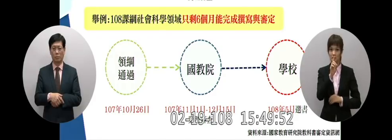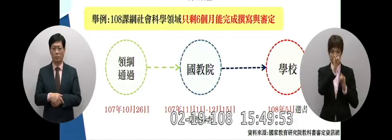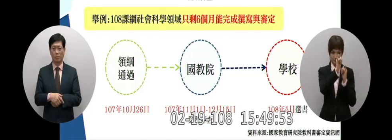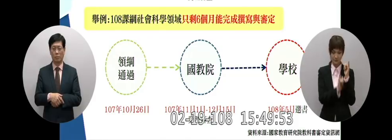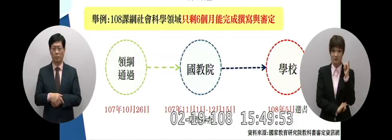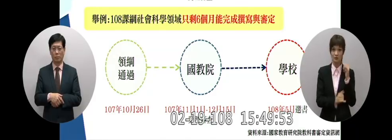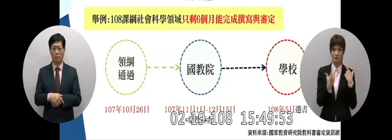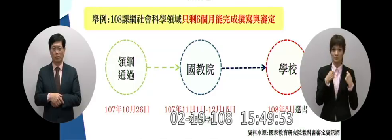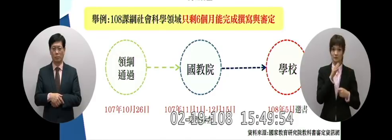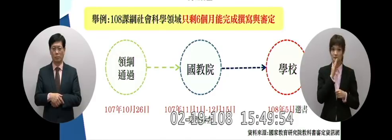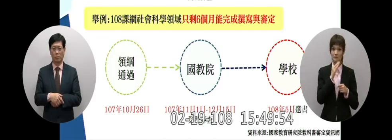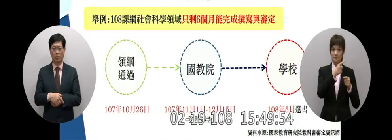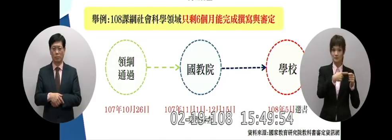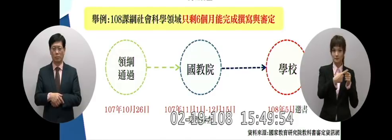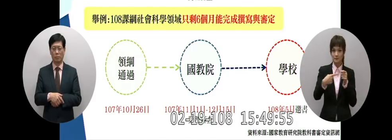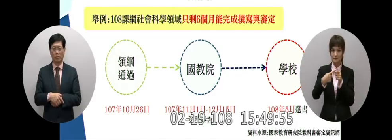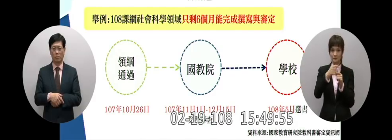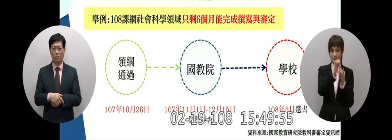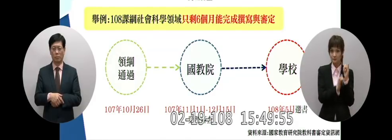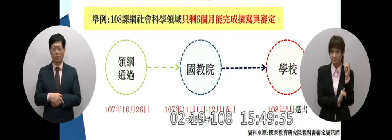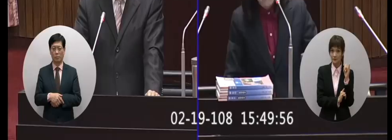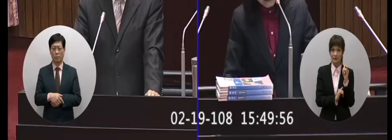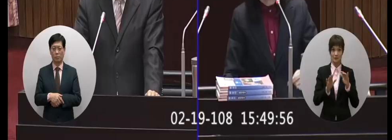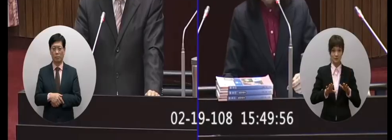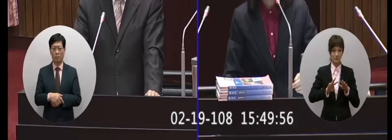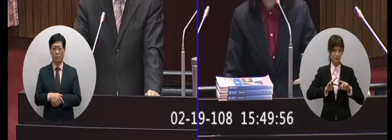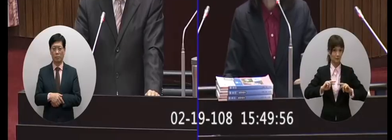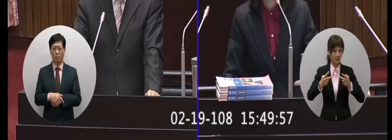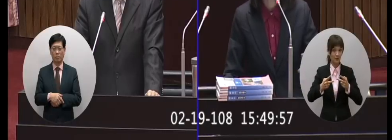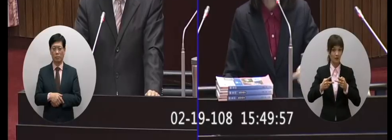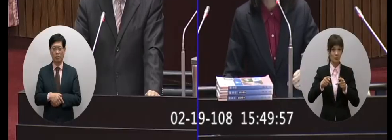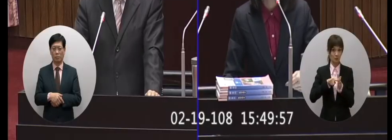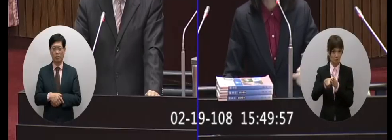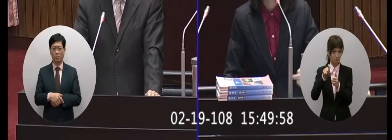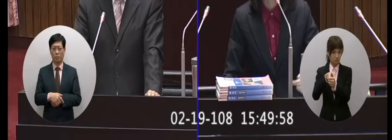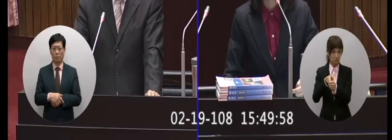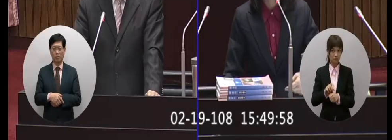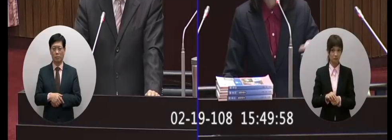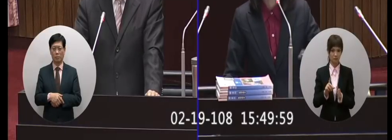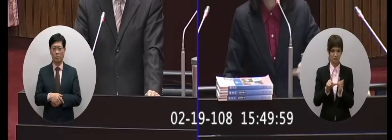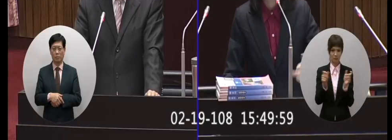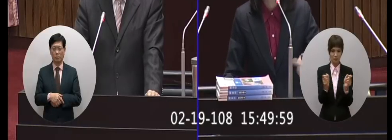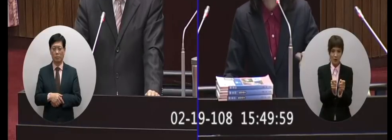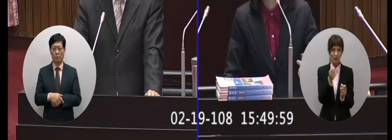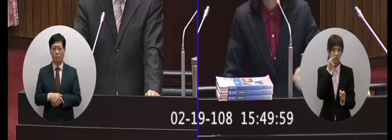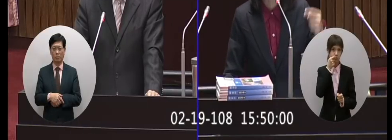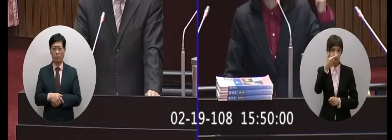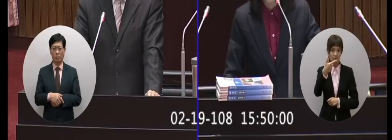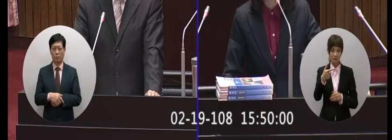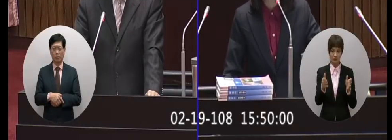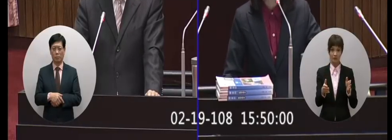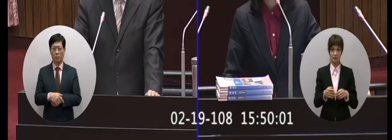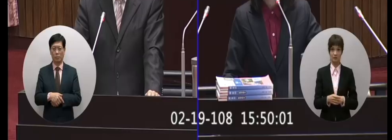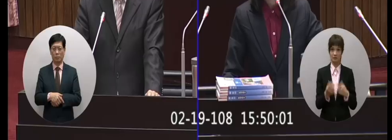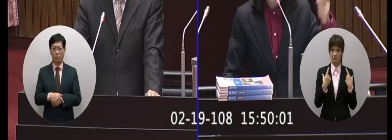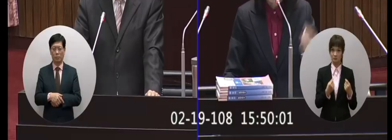專題改變那麼大喔六個月六個月教科書要從